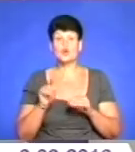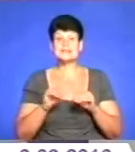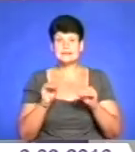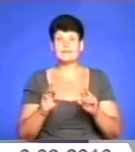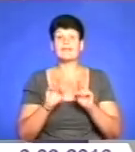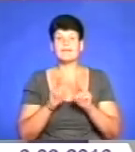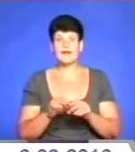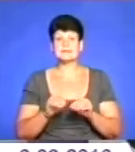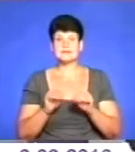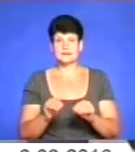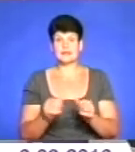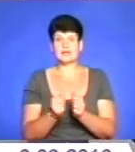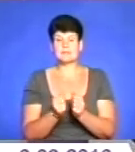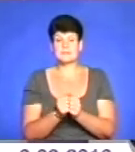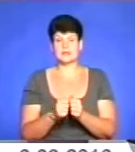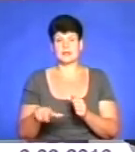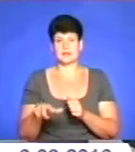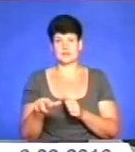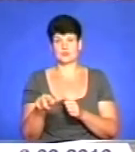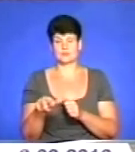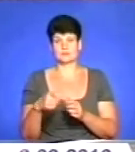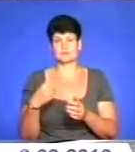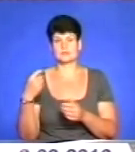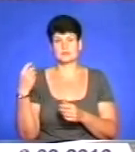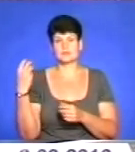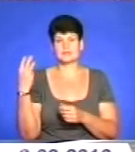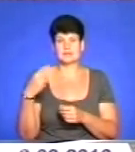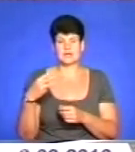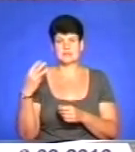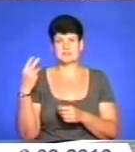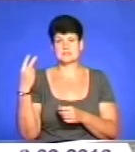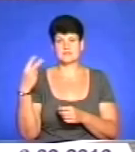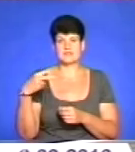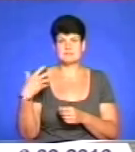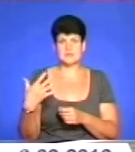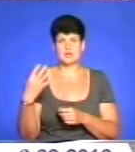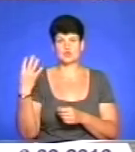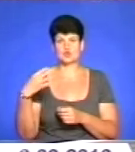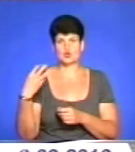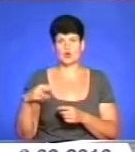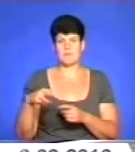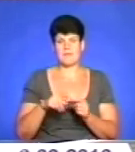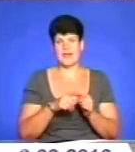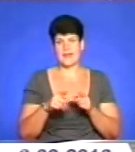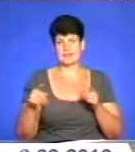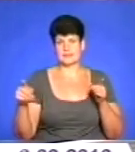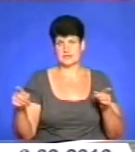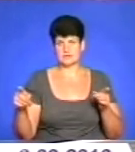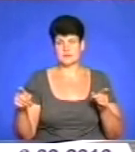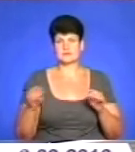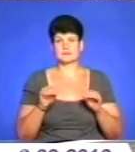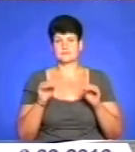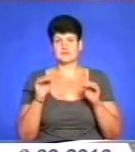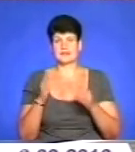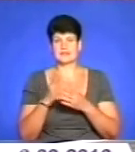садити. Але при річкові насадження, мінімум 30-40 метрів, звісно, що не всю дождасть можливість забудова, чи